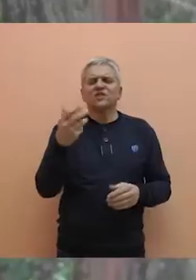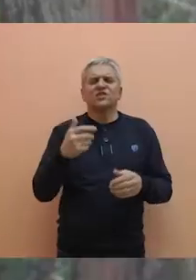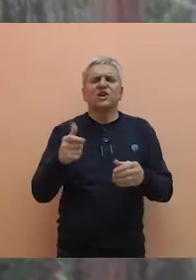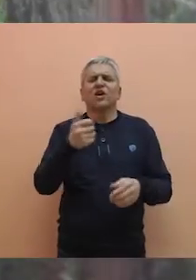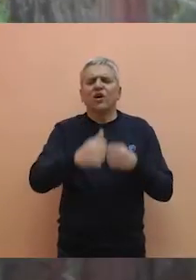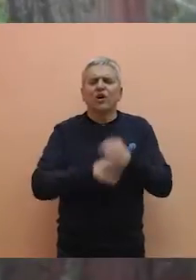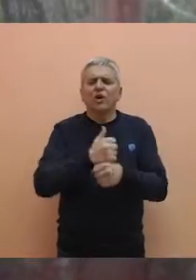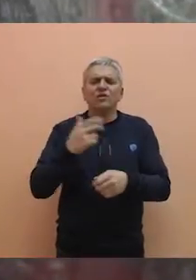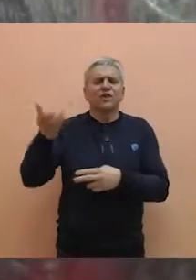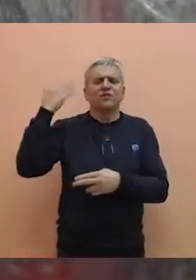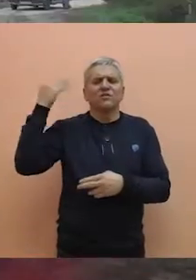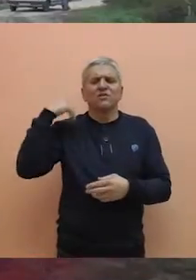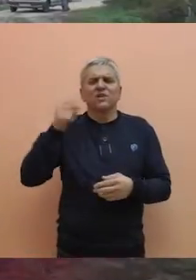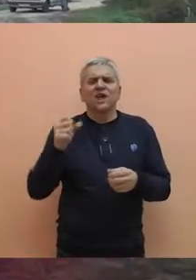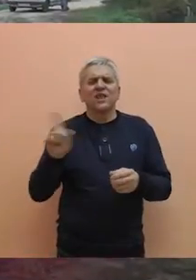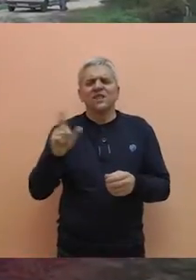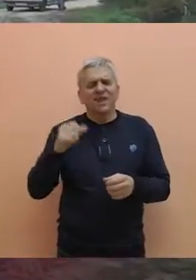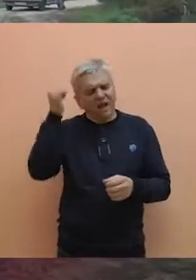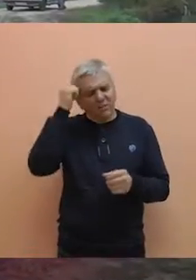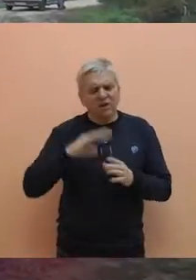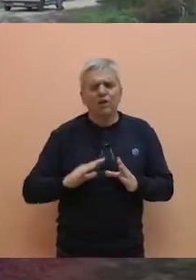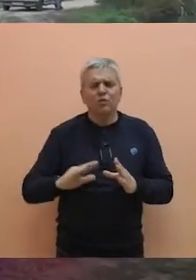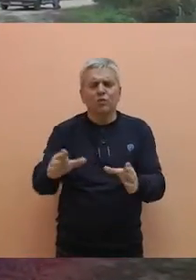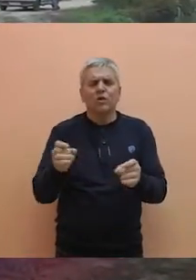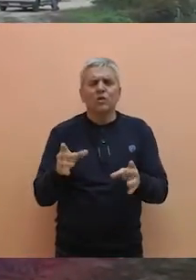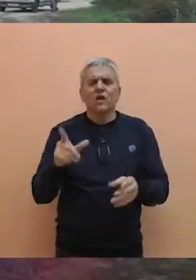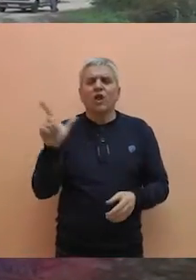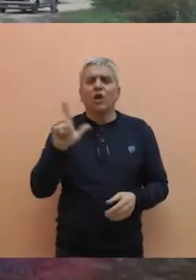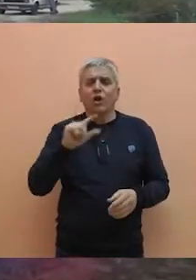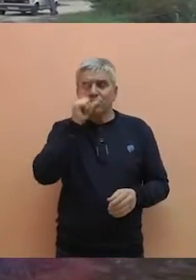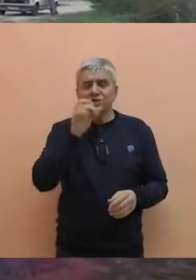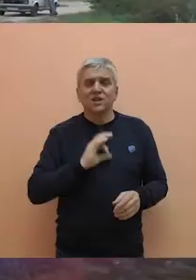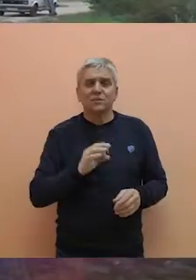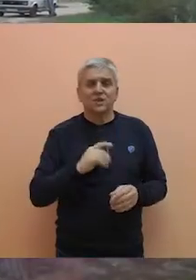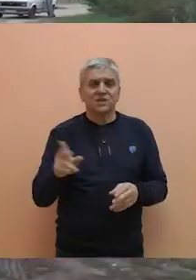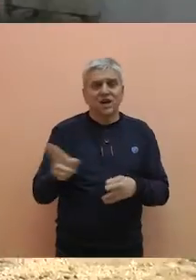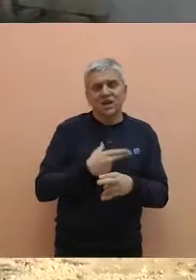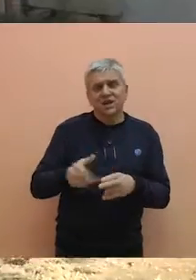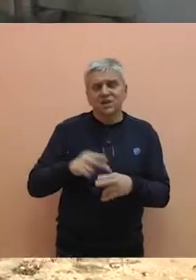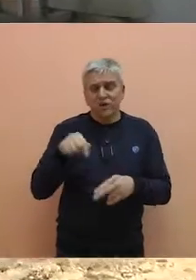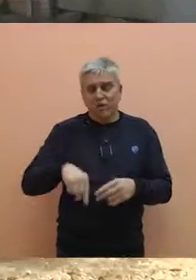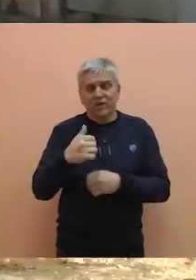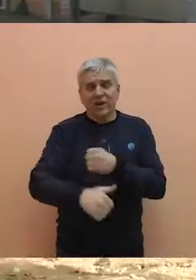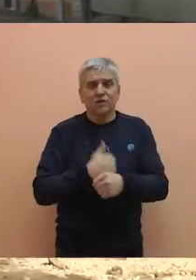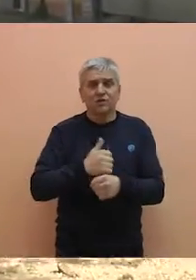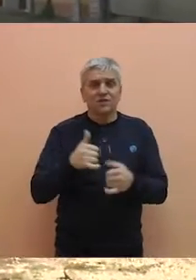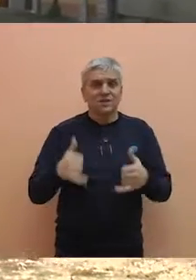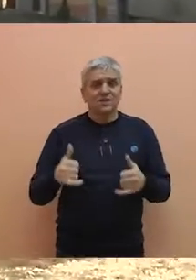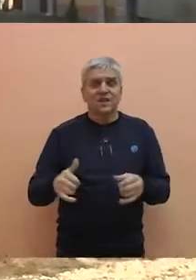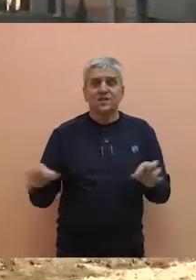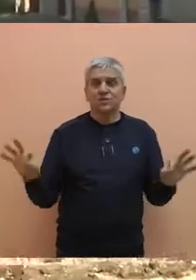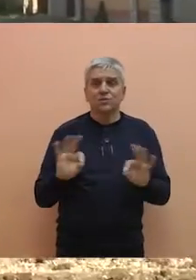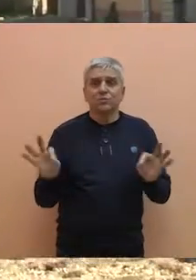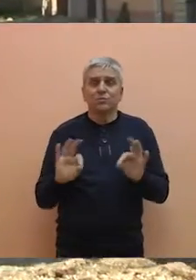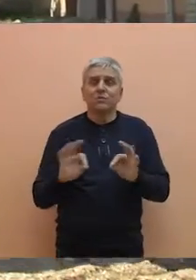Višedecenijski problem stanovnika neasfaltiranih ulica u Bečaju Lokalna samouprava nastavila je da rešava i ove godine. Trenutno